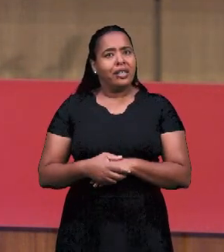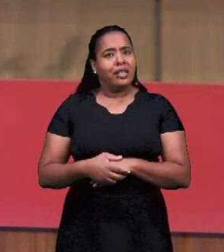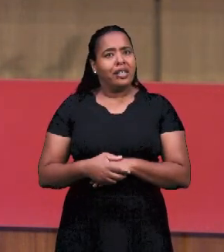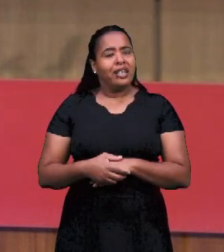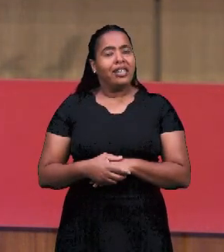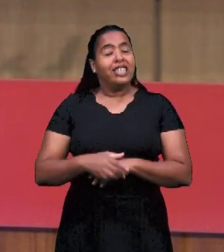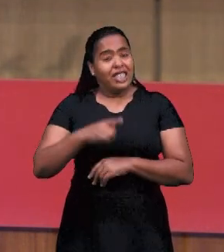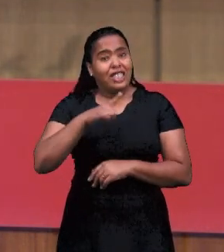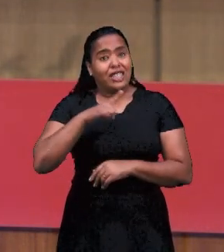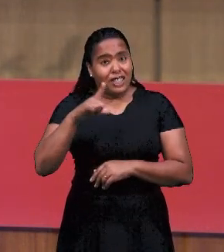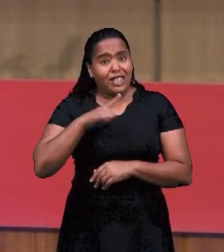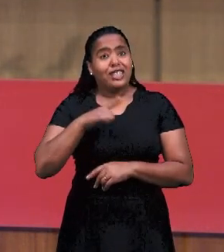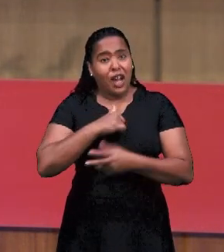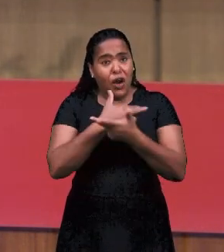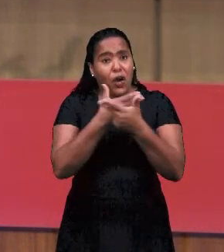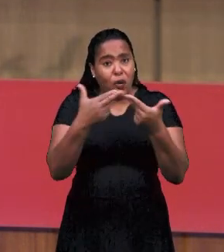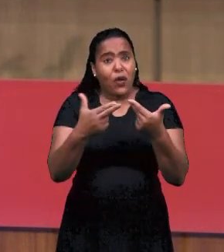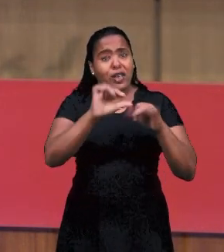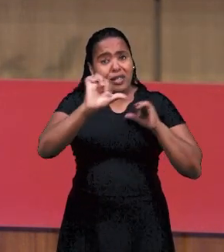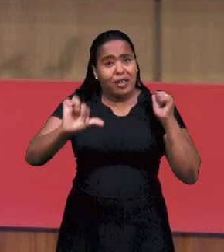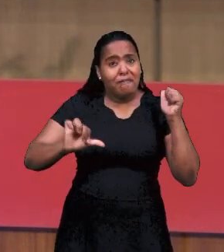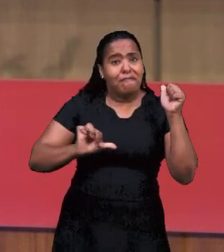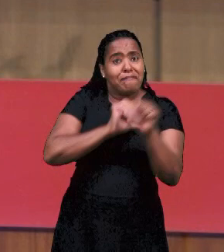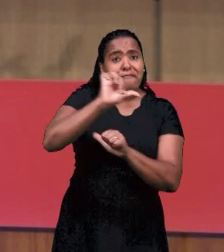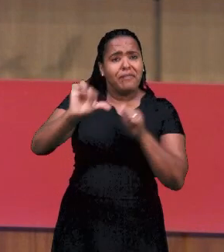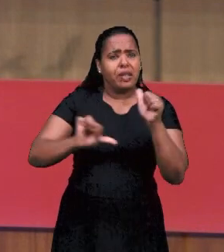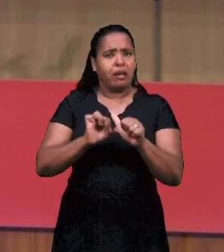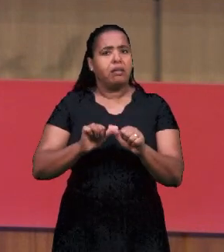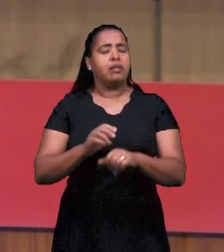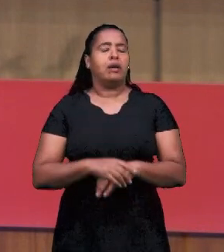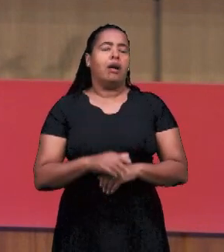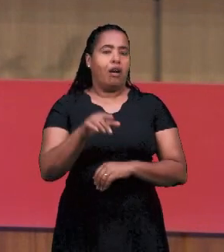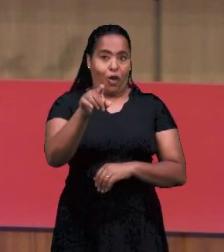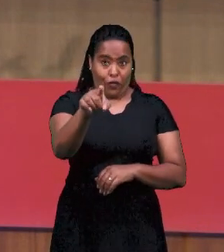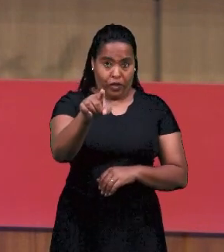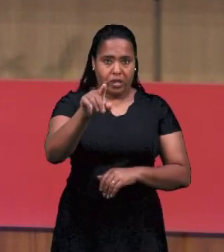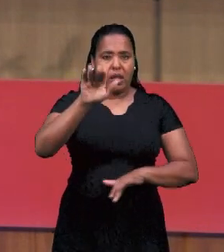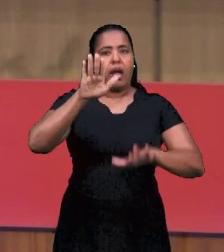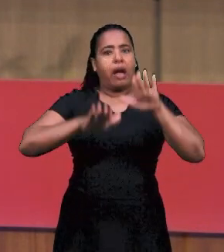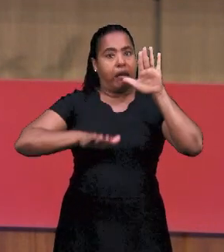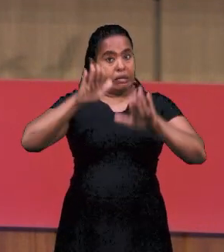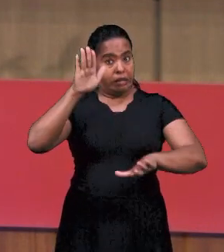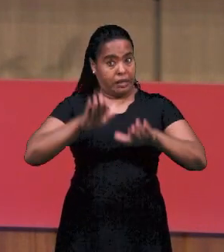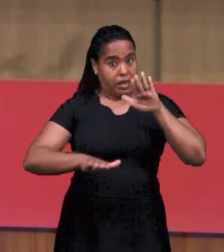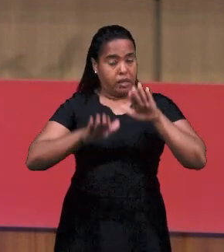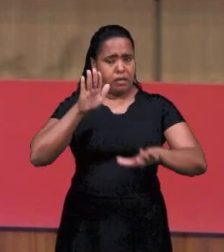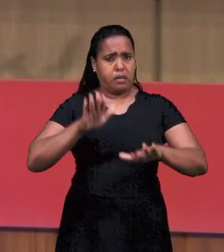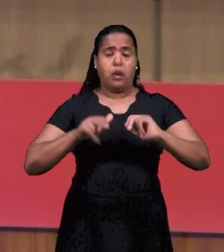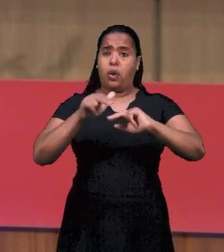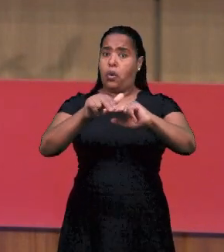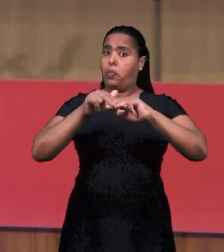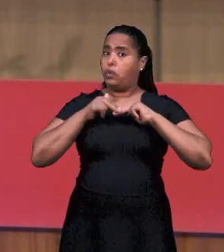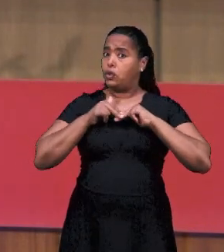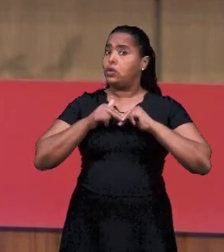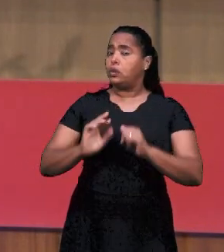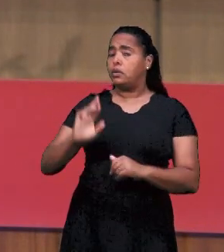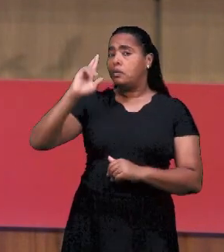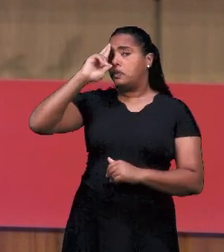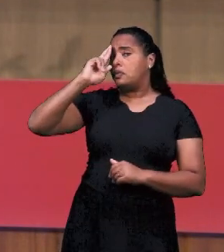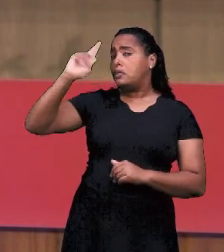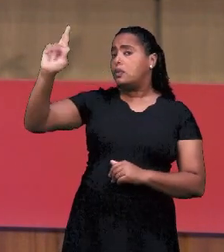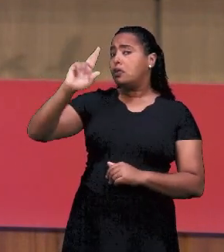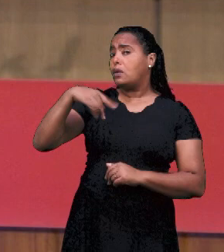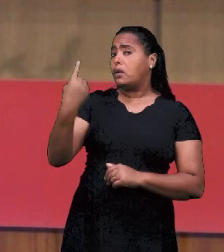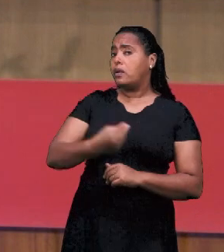Там уже началась подготовка. Я не знал еще, ничего не понимал. Но что-то во мне началось меняться уже.